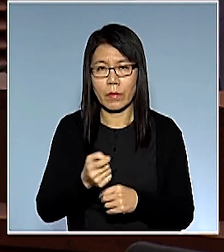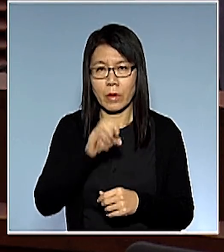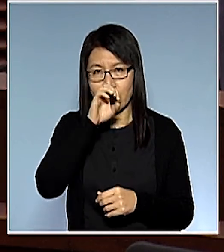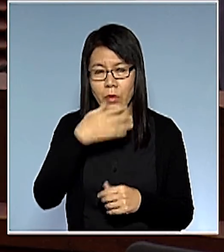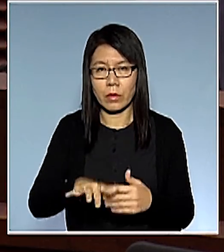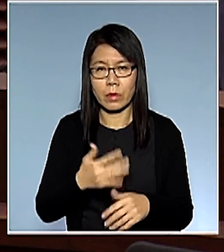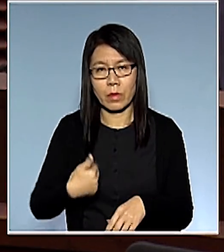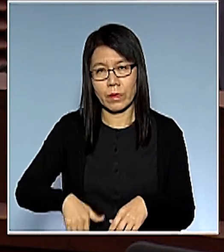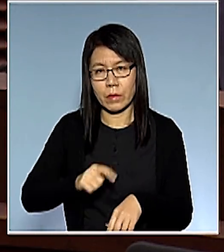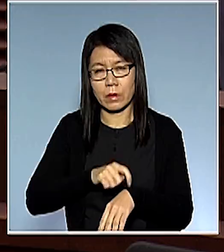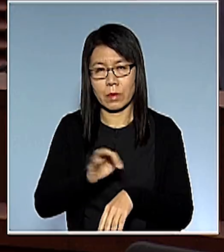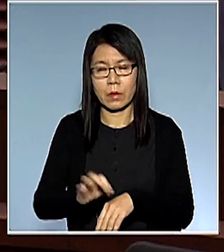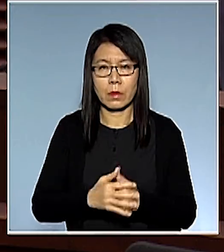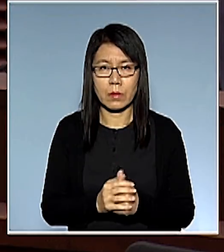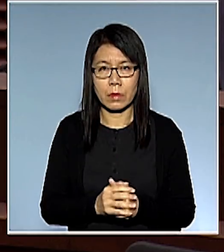就不需要浪費時間